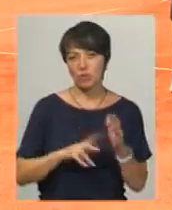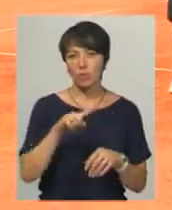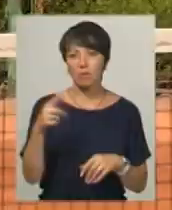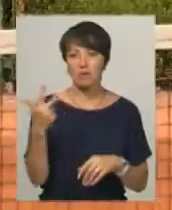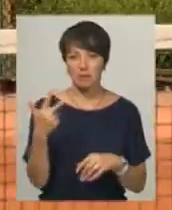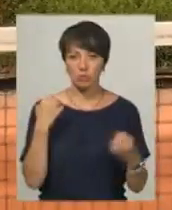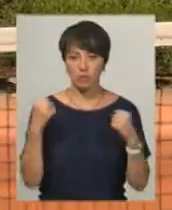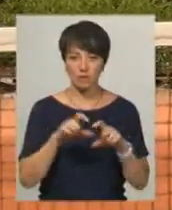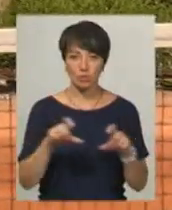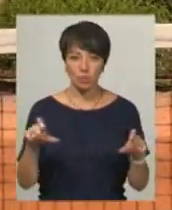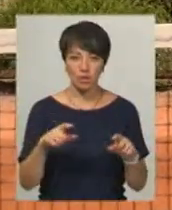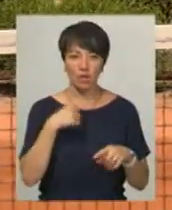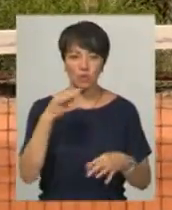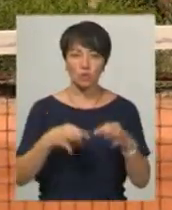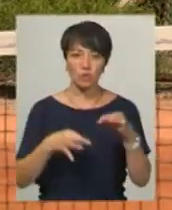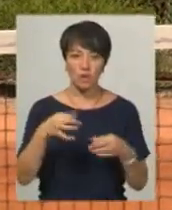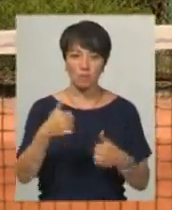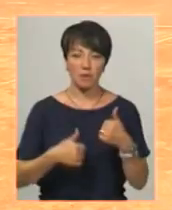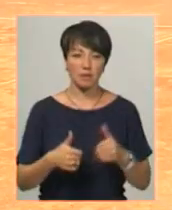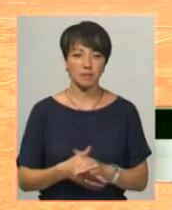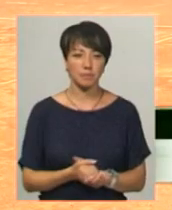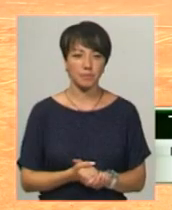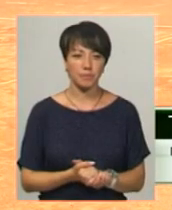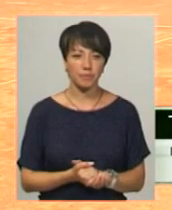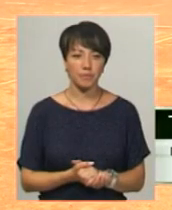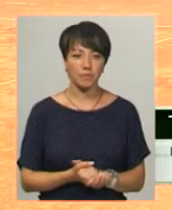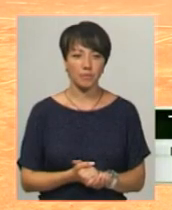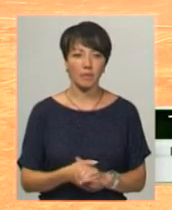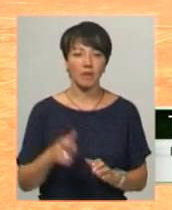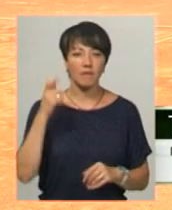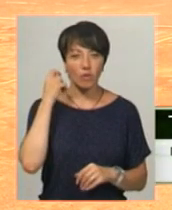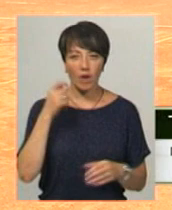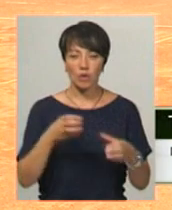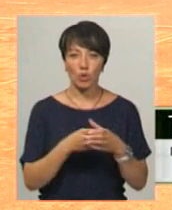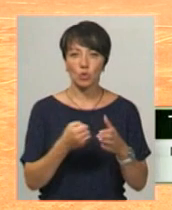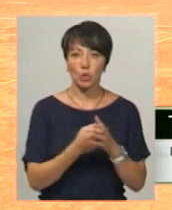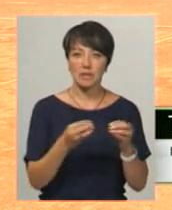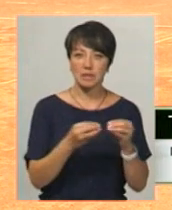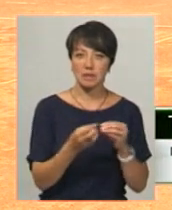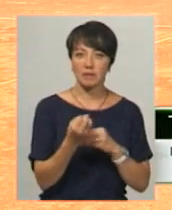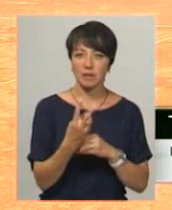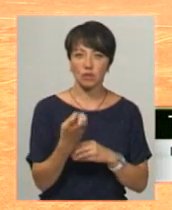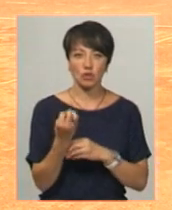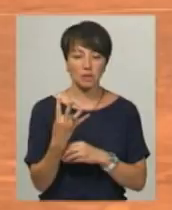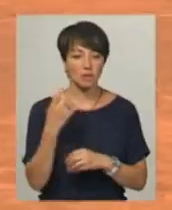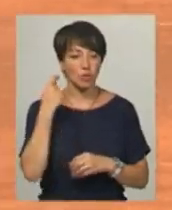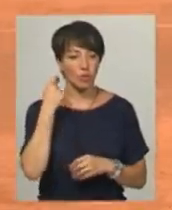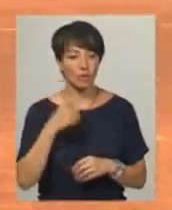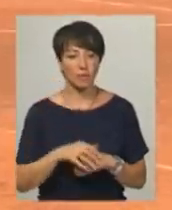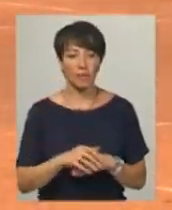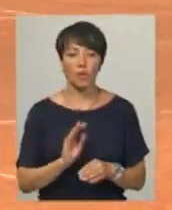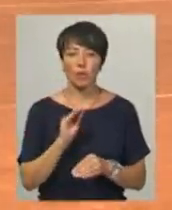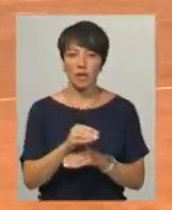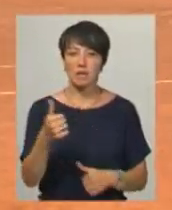категоріях, розповідає головний суддя змагань Тетяна Болбова. Вікові категорії до 10, до 12, до 14 років. І